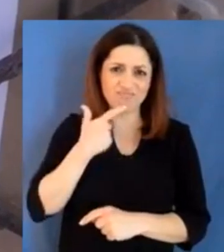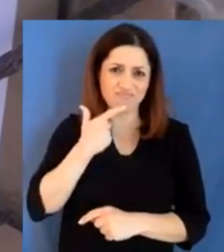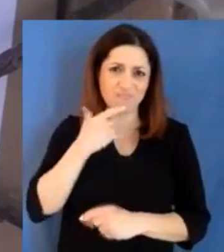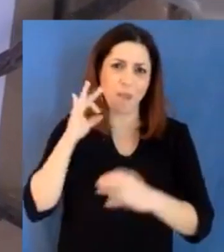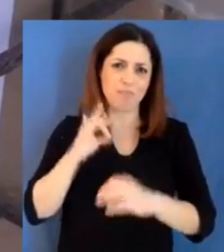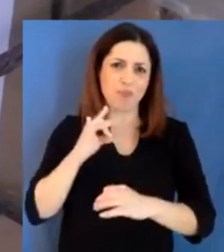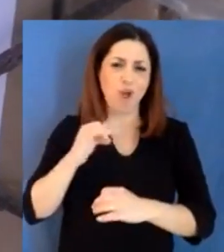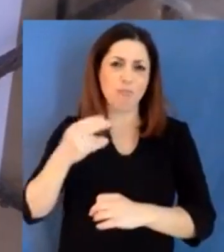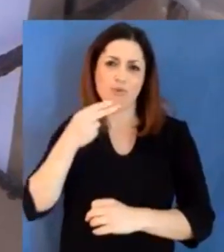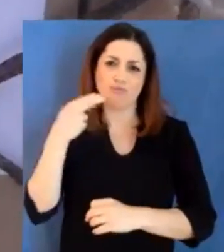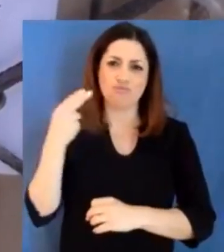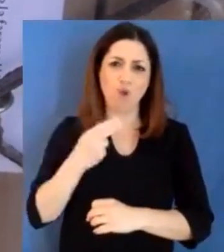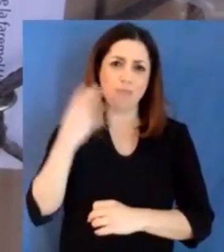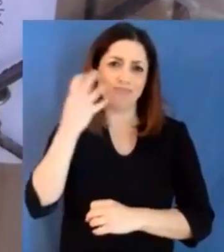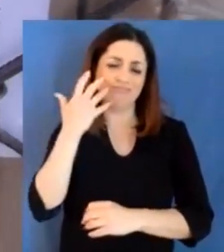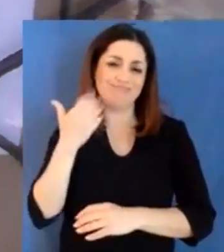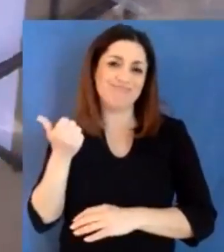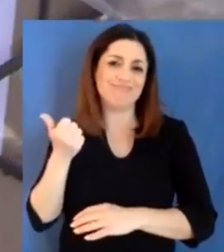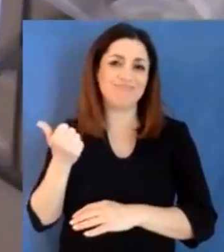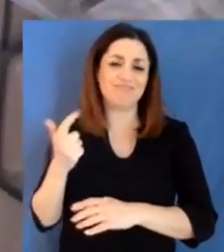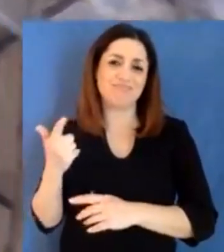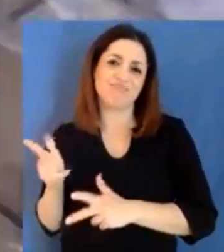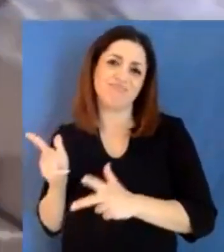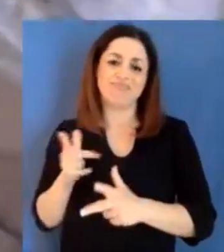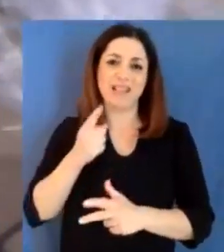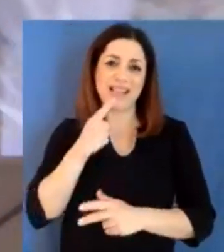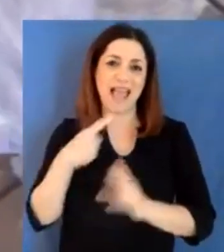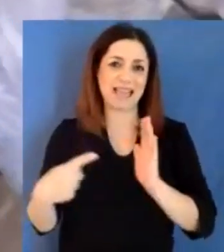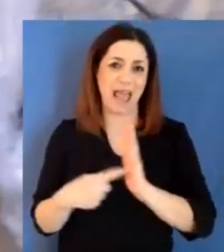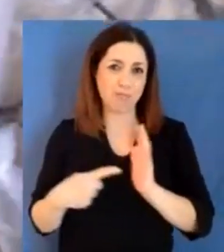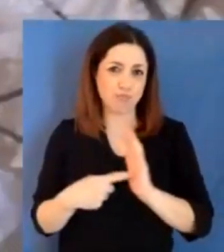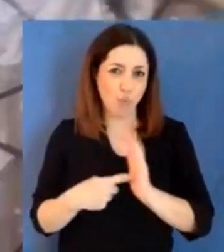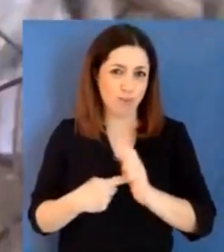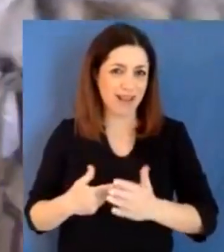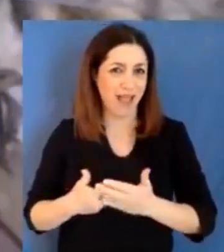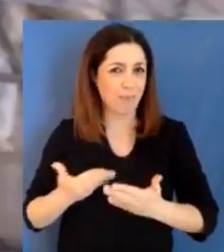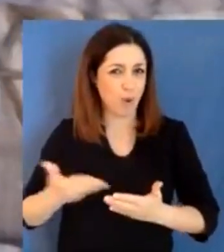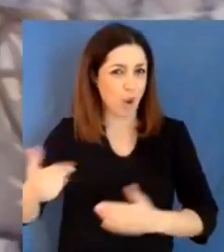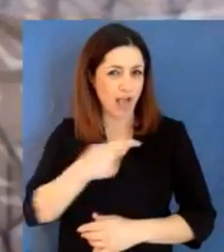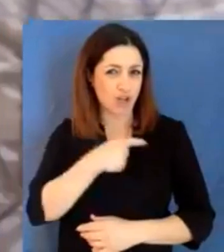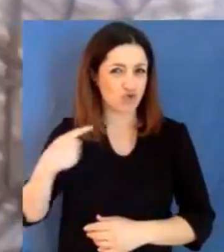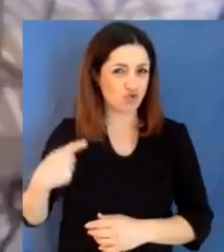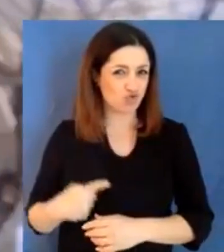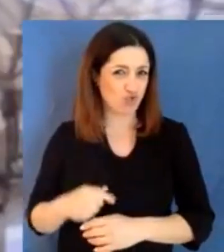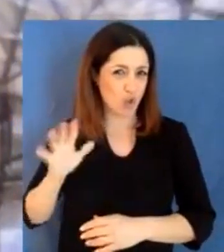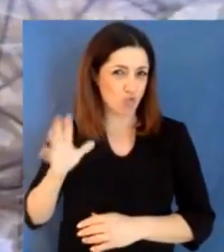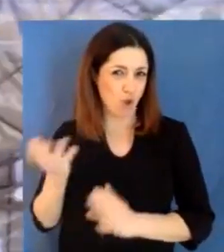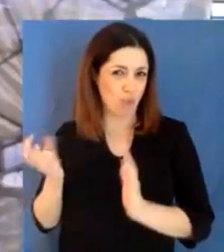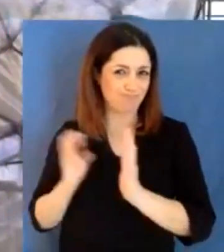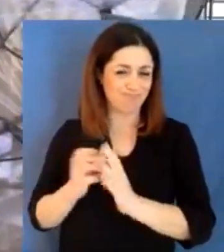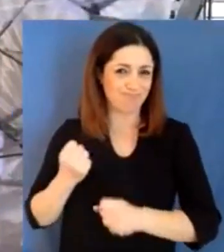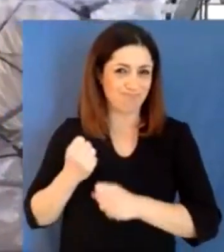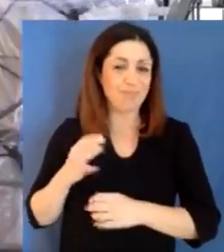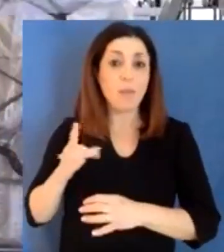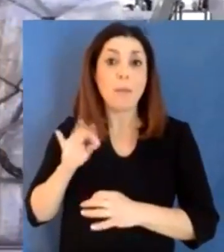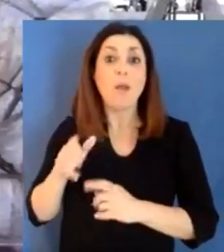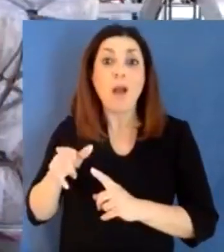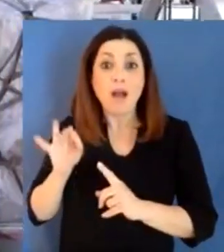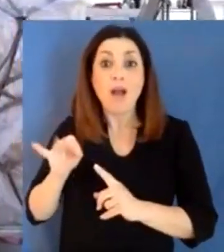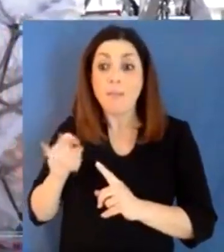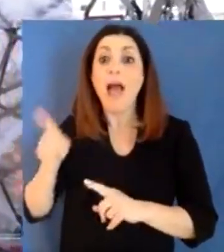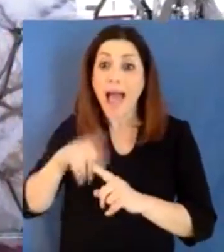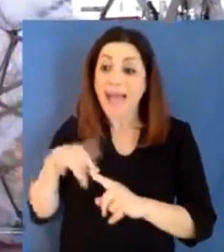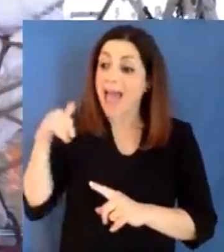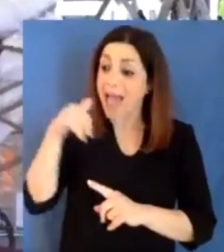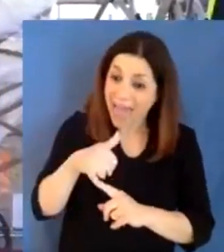caso perché chiaramente non l'abbiamo prenotato così il volo, però questo caso ci commuove e ci fa essere parte